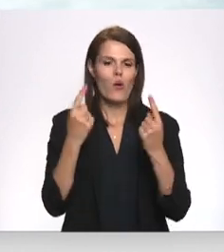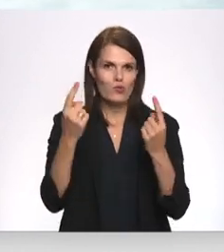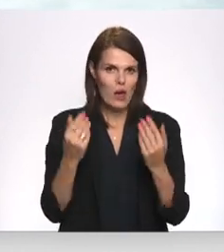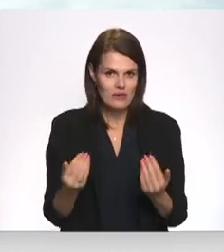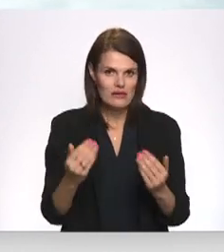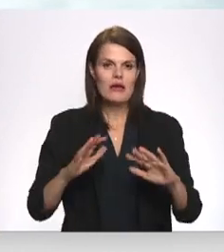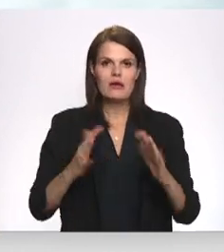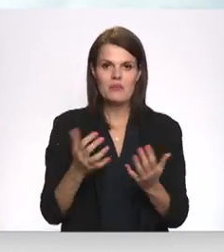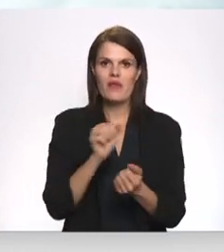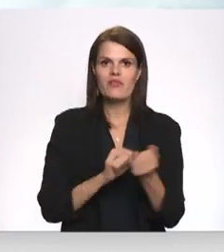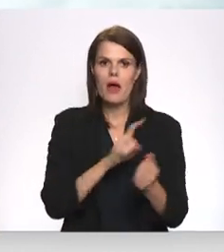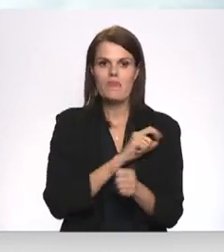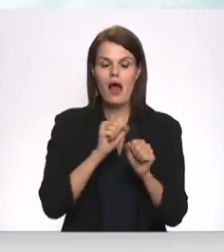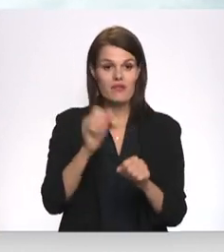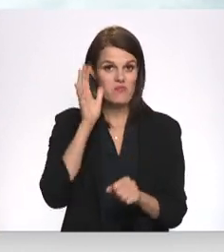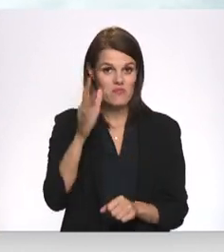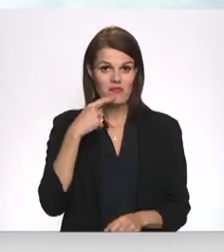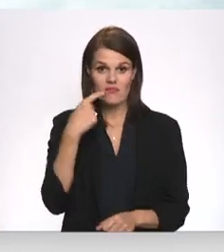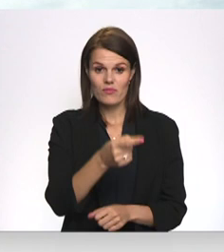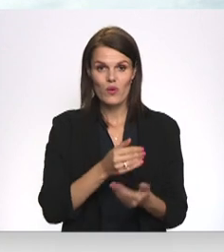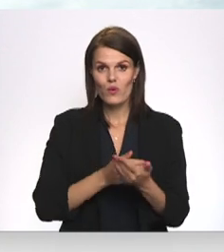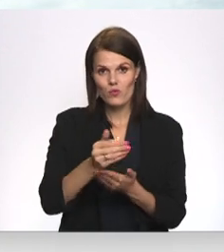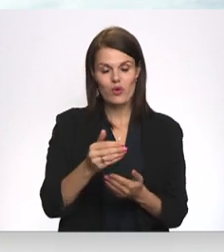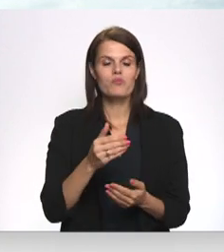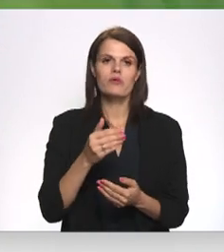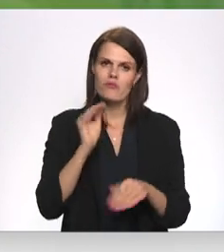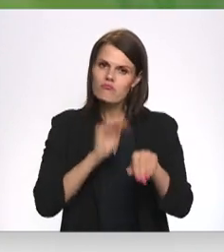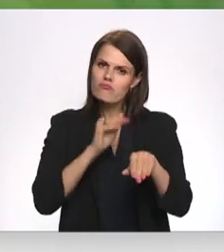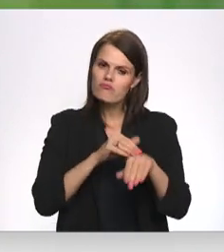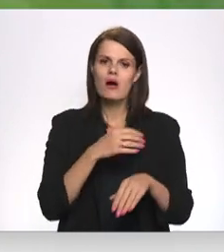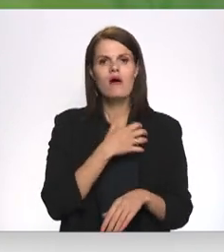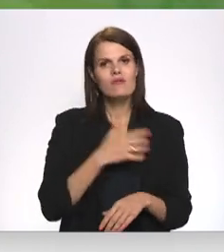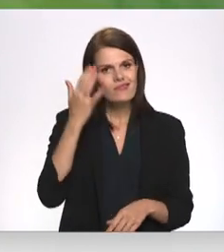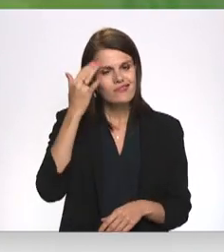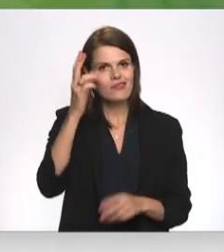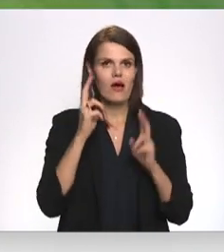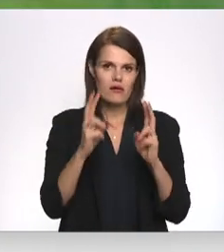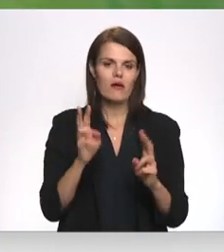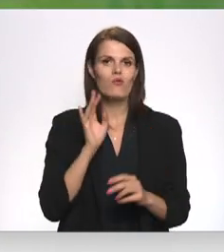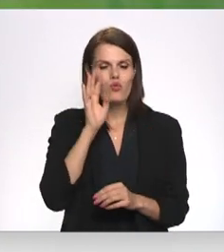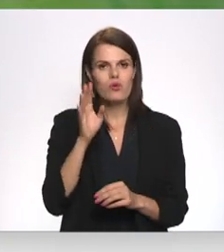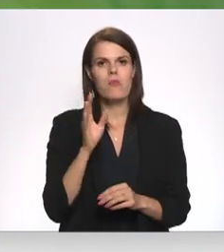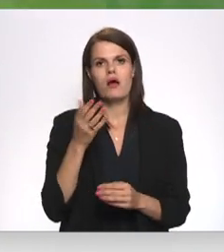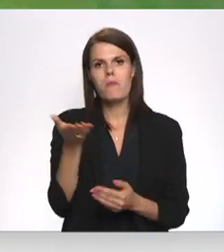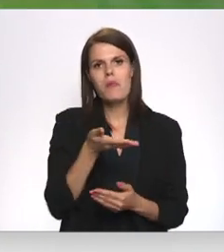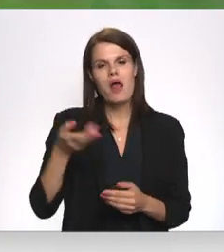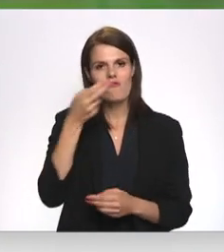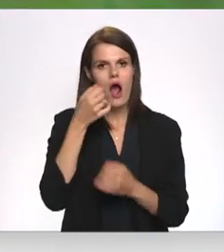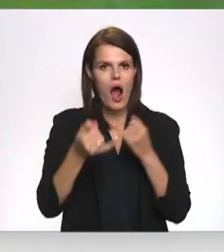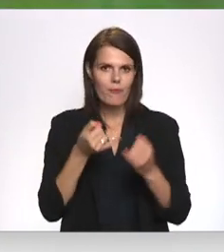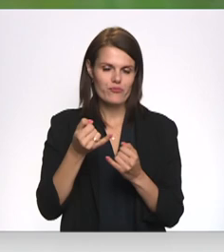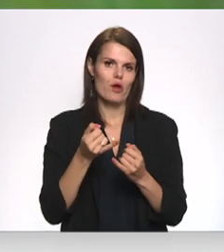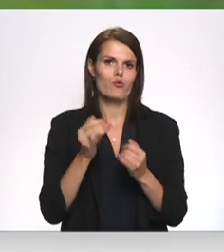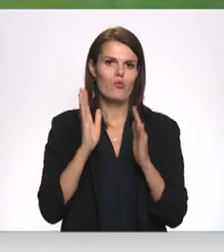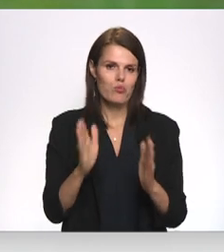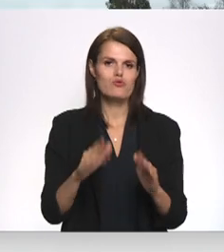Tikmēr dabas aizsardzības pārvalda uzsver, ka turpinās šīs tēmas aktualizēšanu un cer kādu dienu dzirdēt, ka pļau apsēmniekošana ir arī valsts